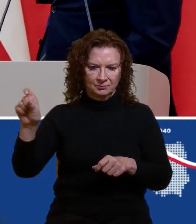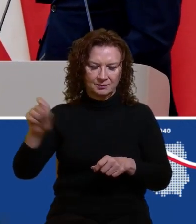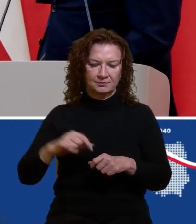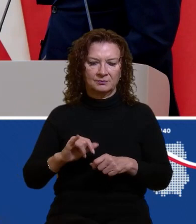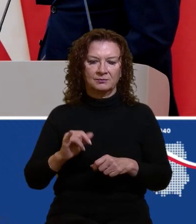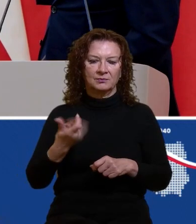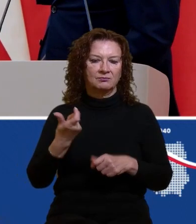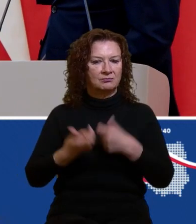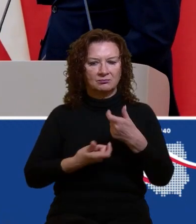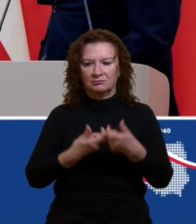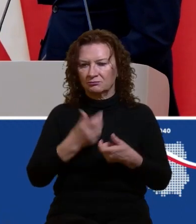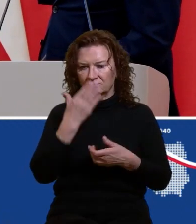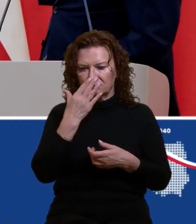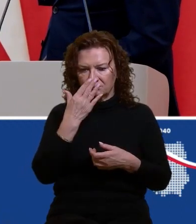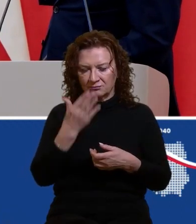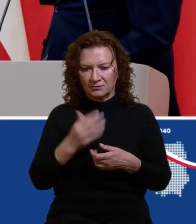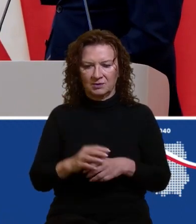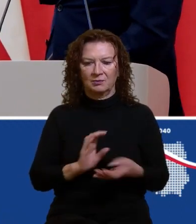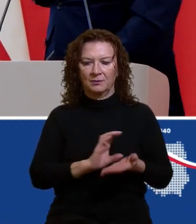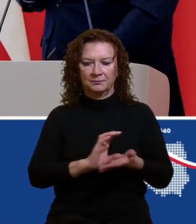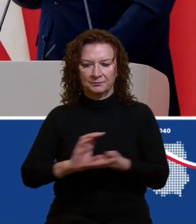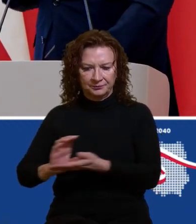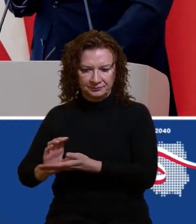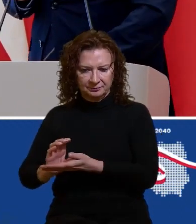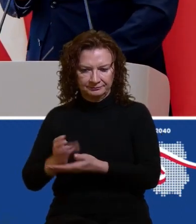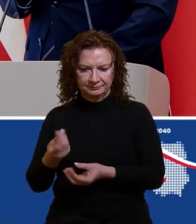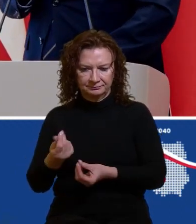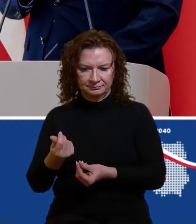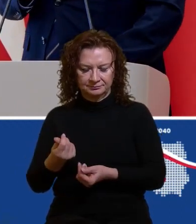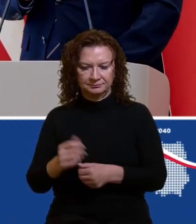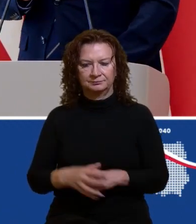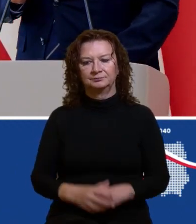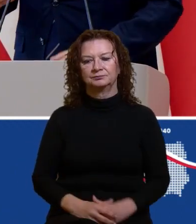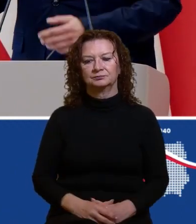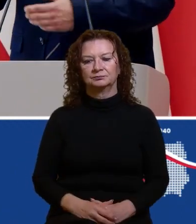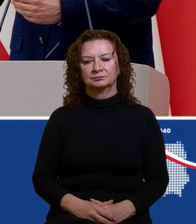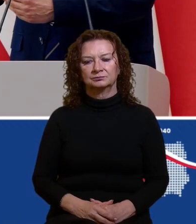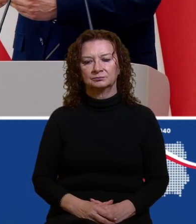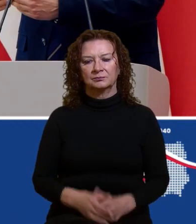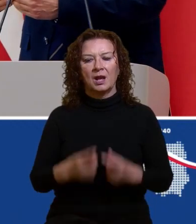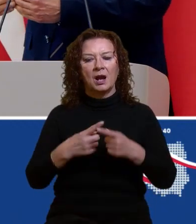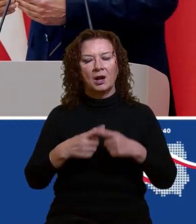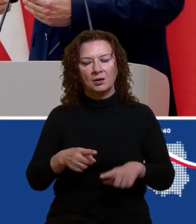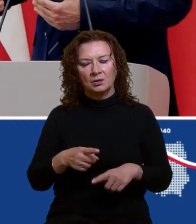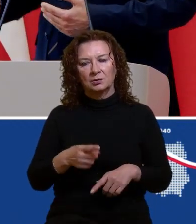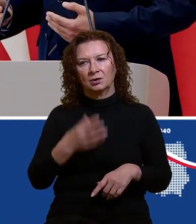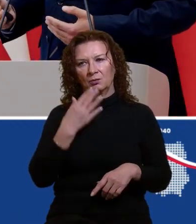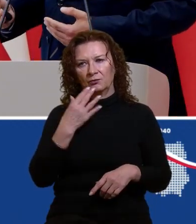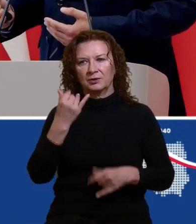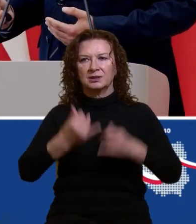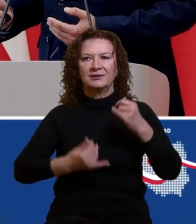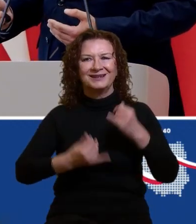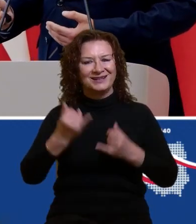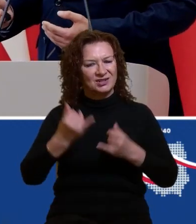a jak działa clean transferowy. Krótko mówiąc, przy nawet dużych